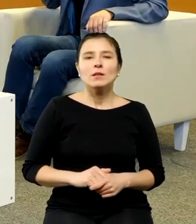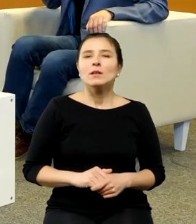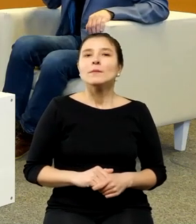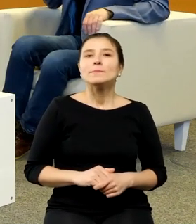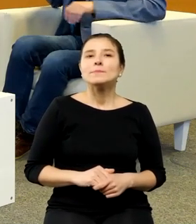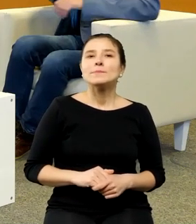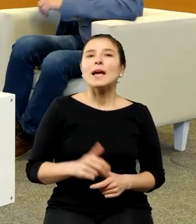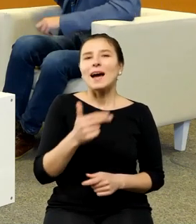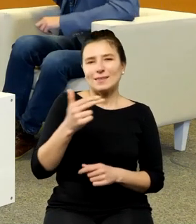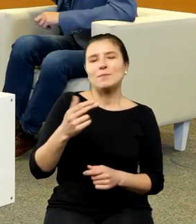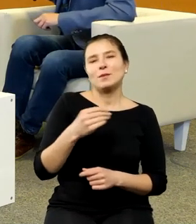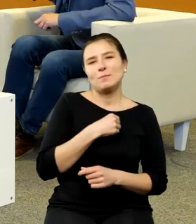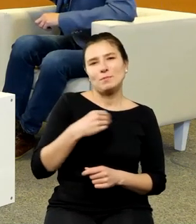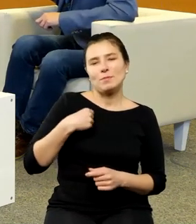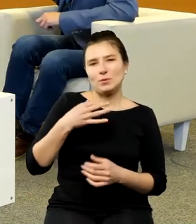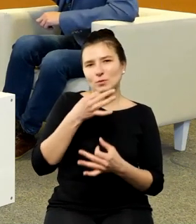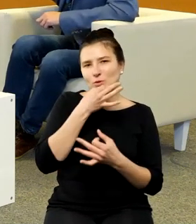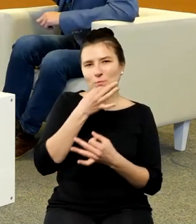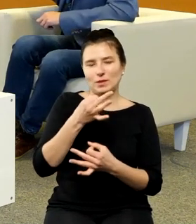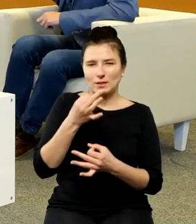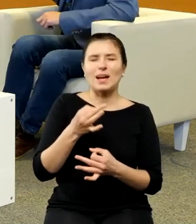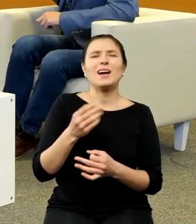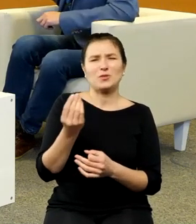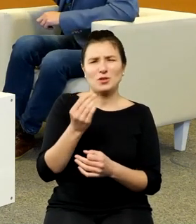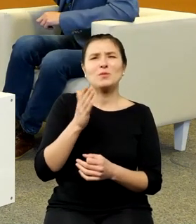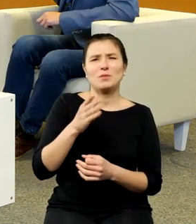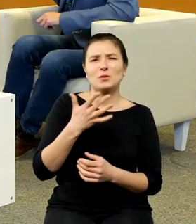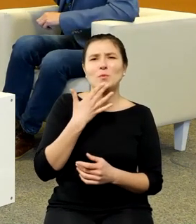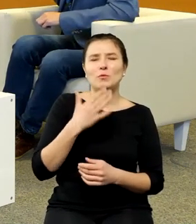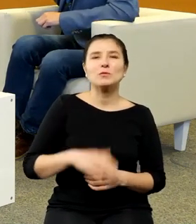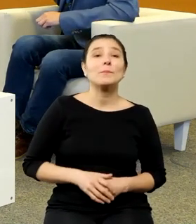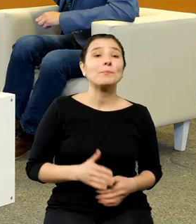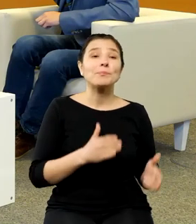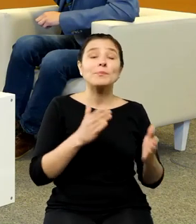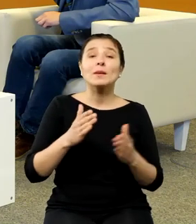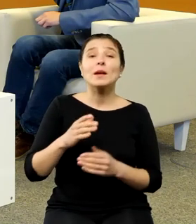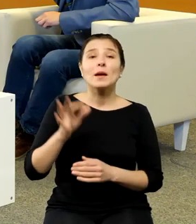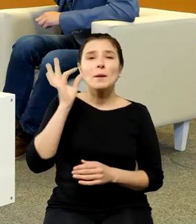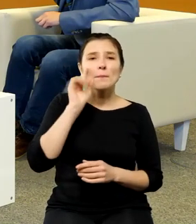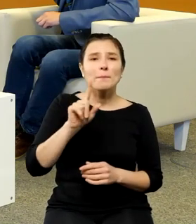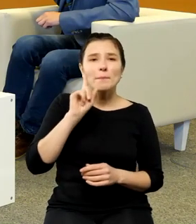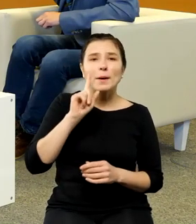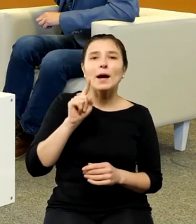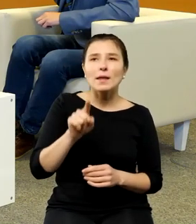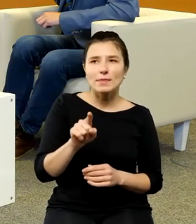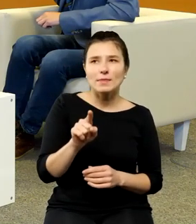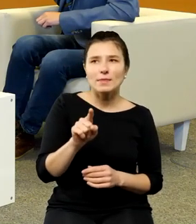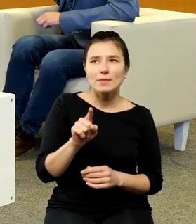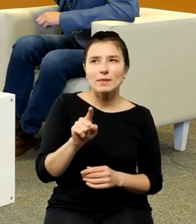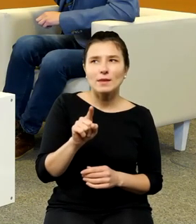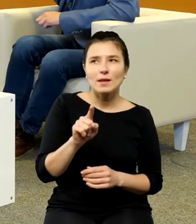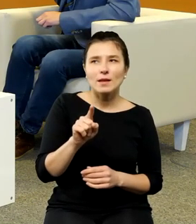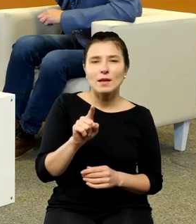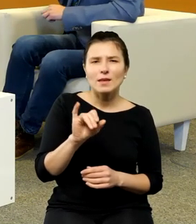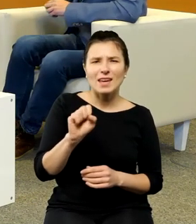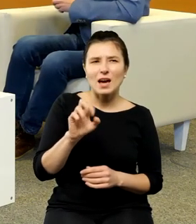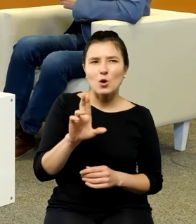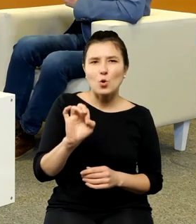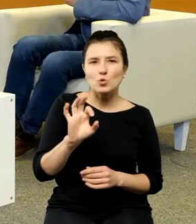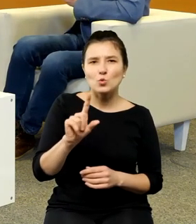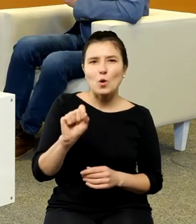dojdziemy. Panie profesorze, kiedy dziennikarze zagadują pana o Kopernika, to